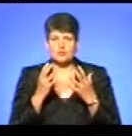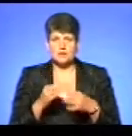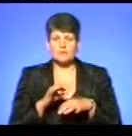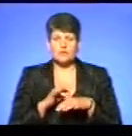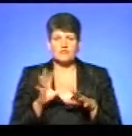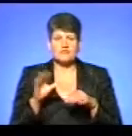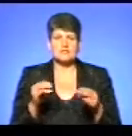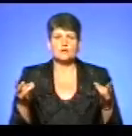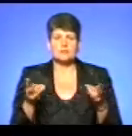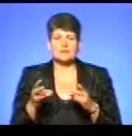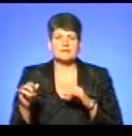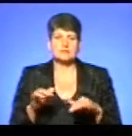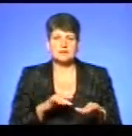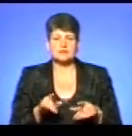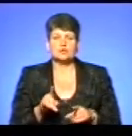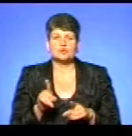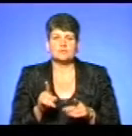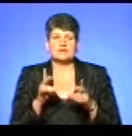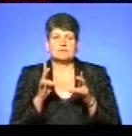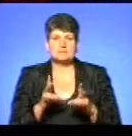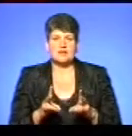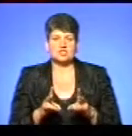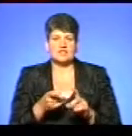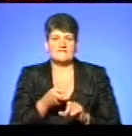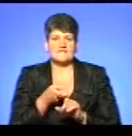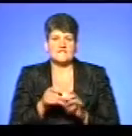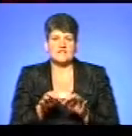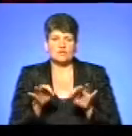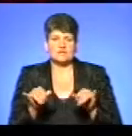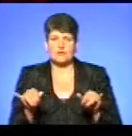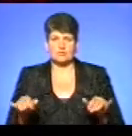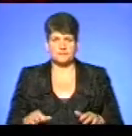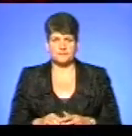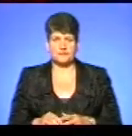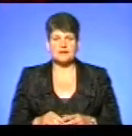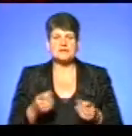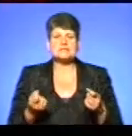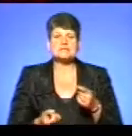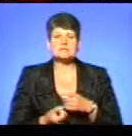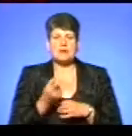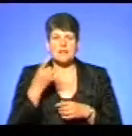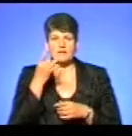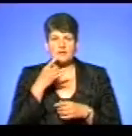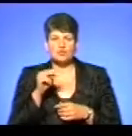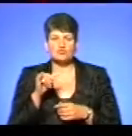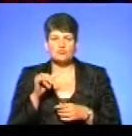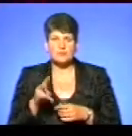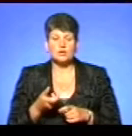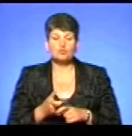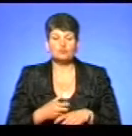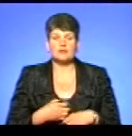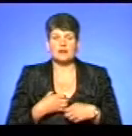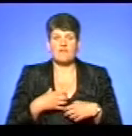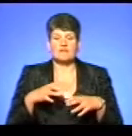усі необхідні заходи, аби небезпечний вірус не поширювався. Спалах африканської чуми не на жарт налякав